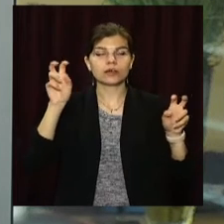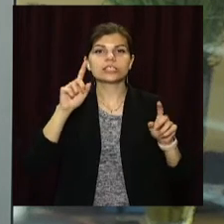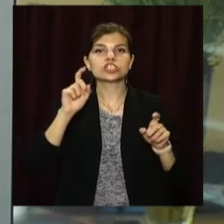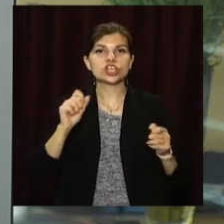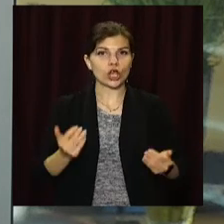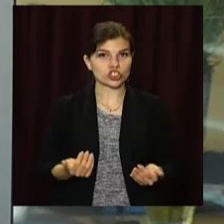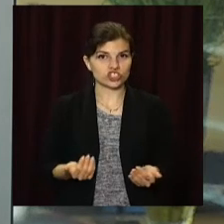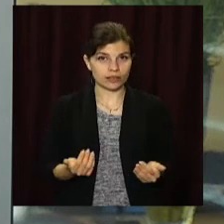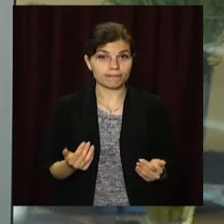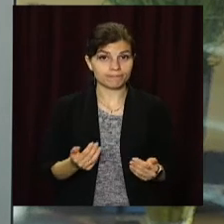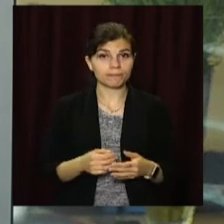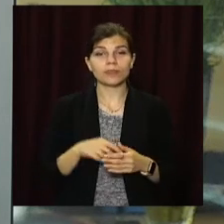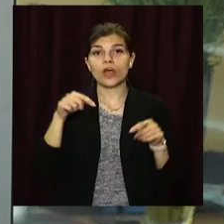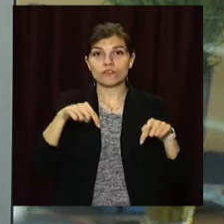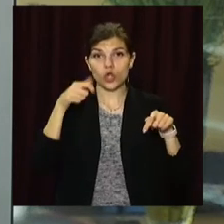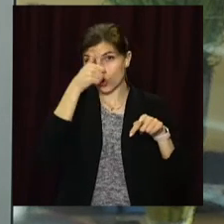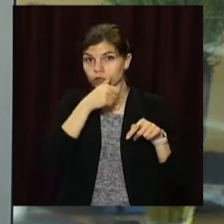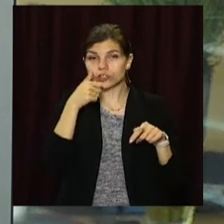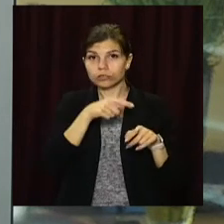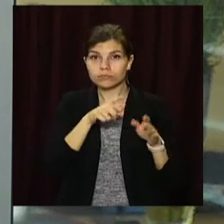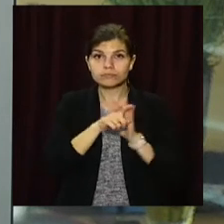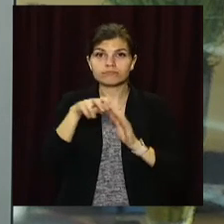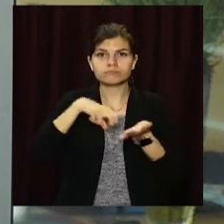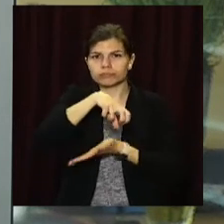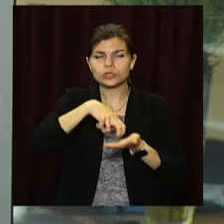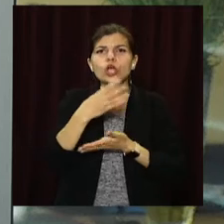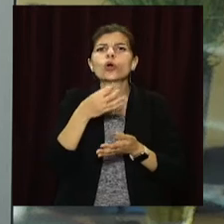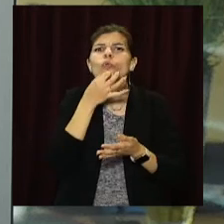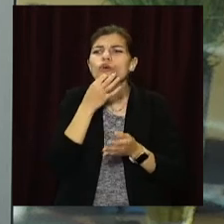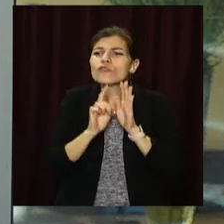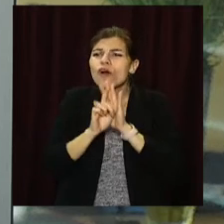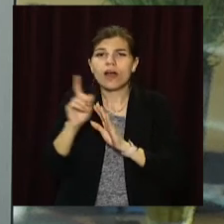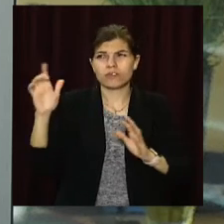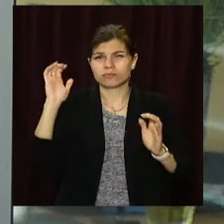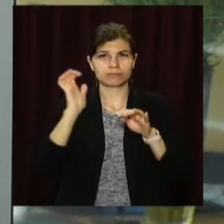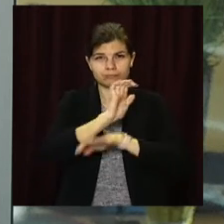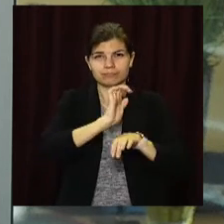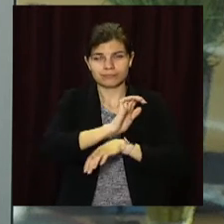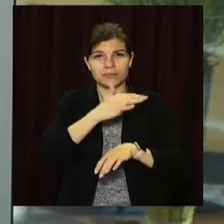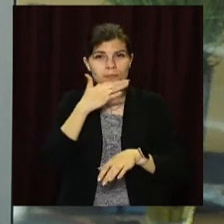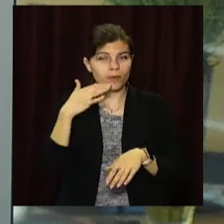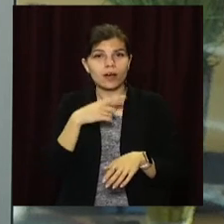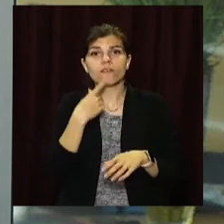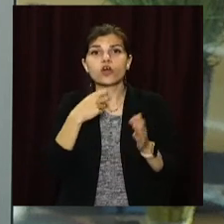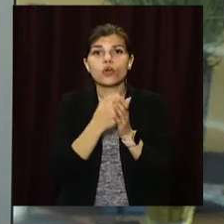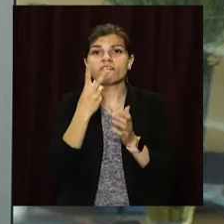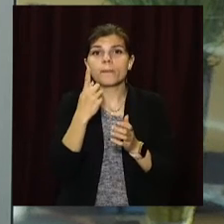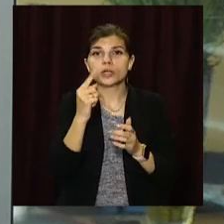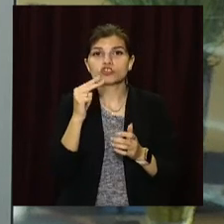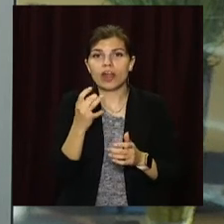платформа за життя». Цьогоріч роботи почали надсилати ще до старту проєкту. Відправити малюнок можна до 21